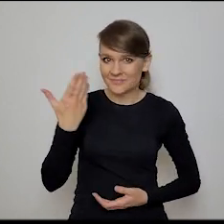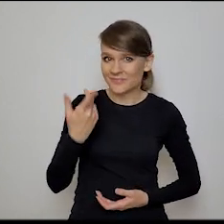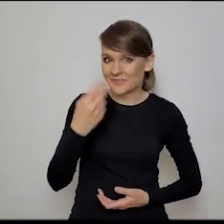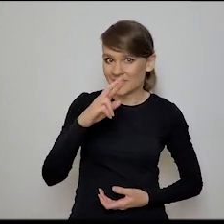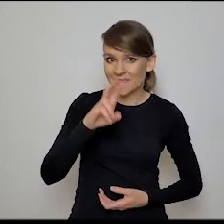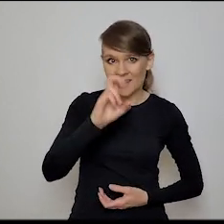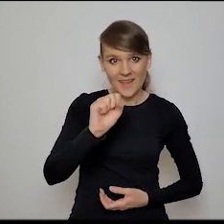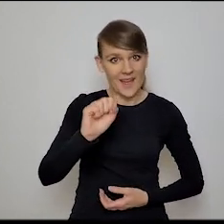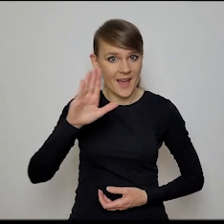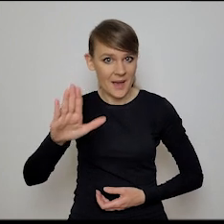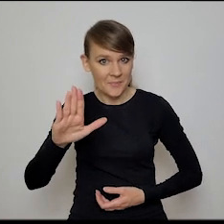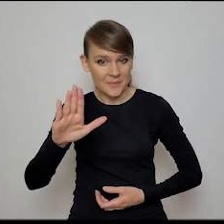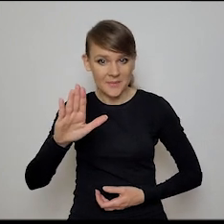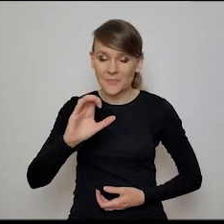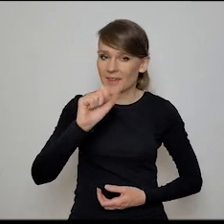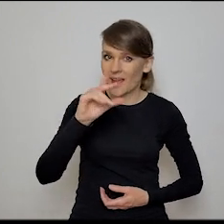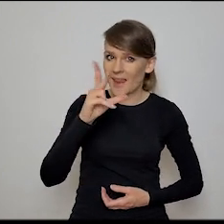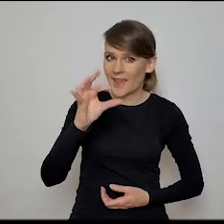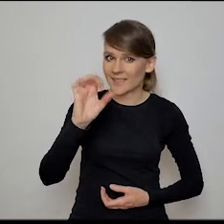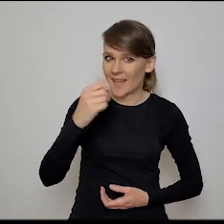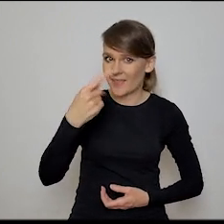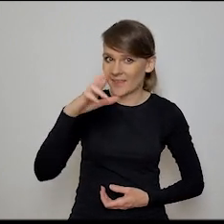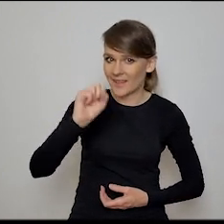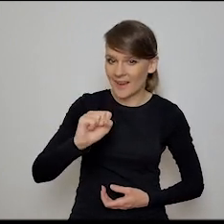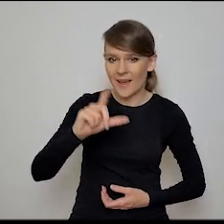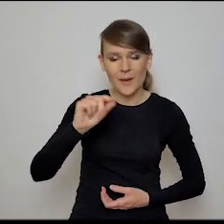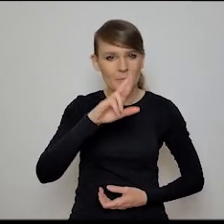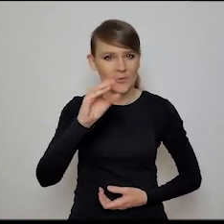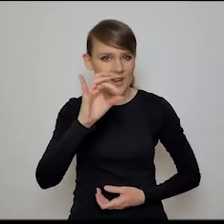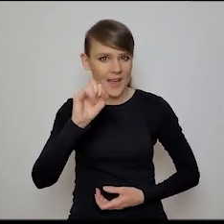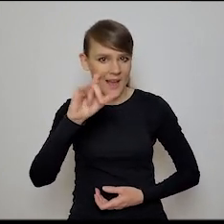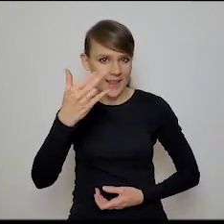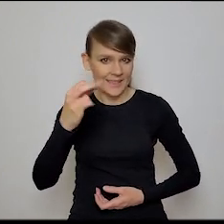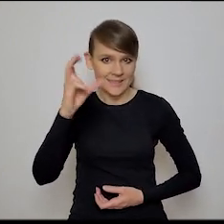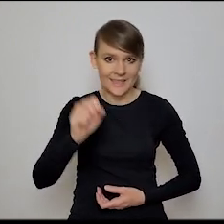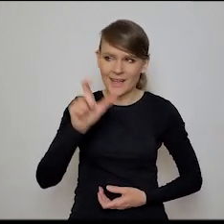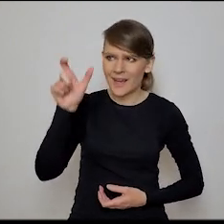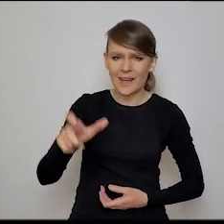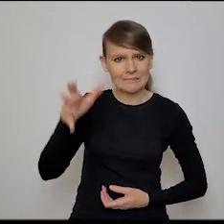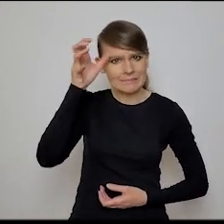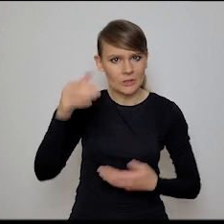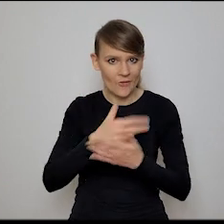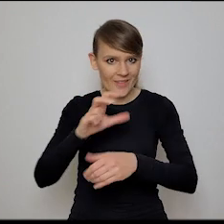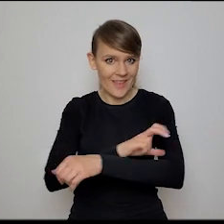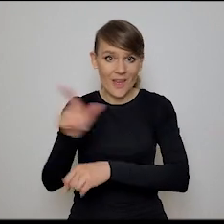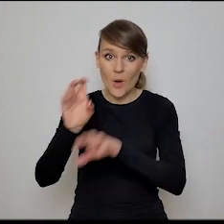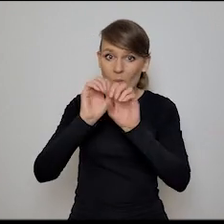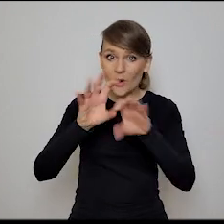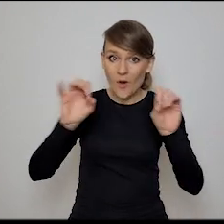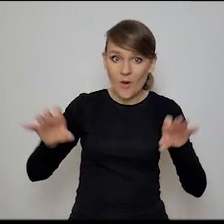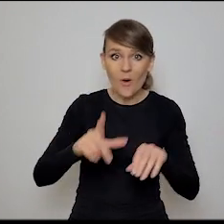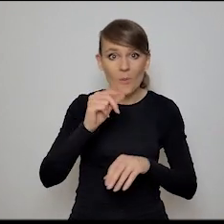habilitowana Aleksandra Przygalińska, wybitna znawczyni nowych technologii, profesorka i